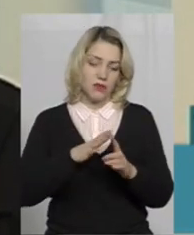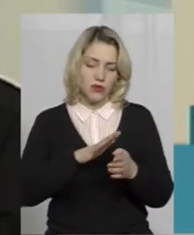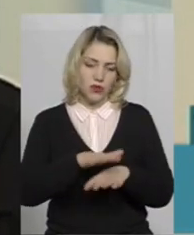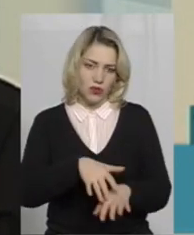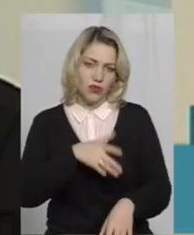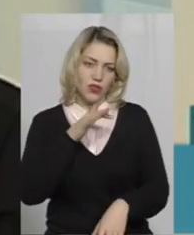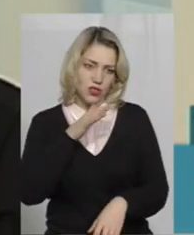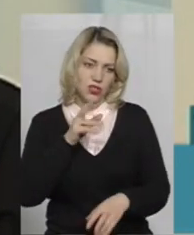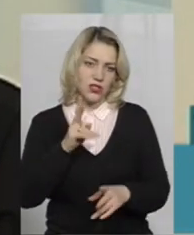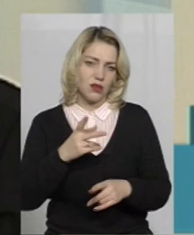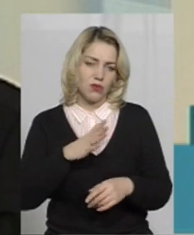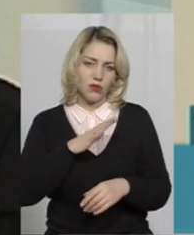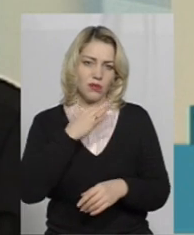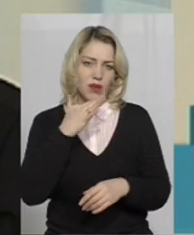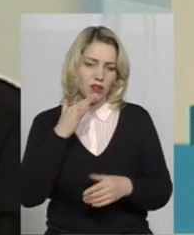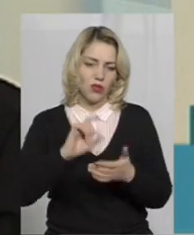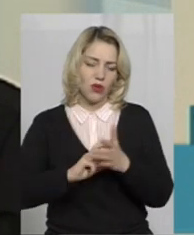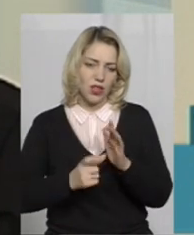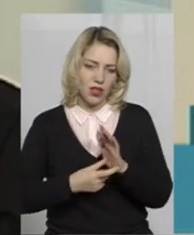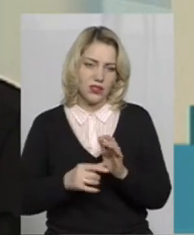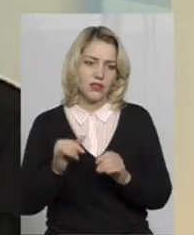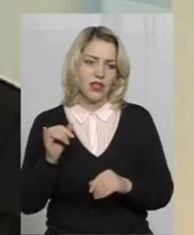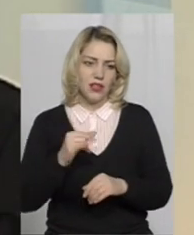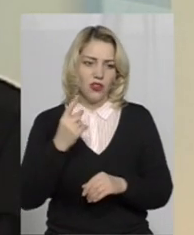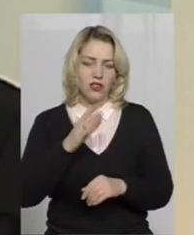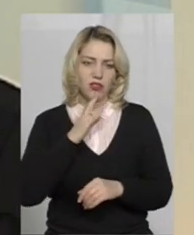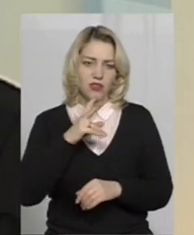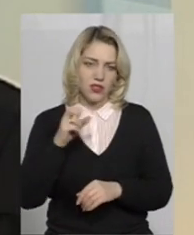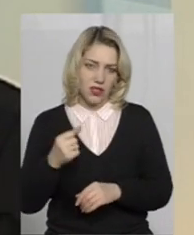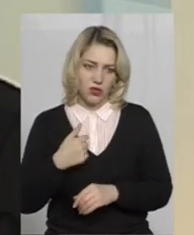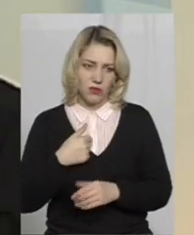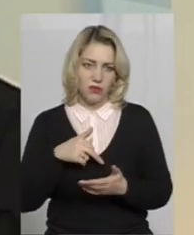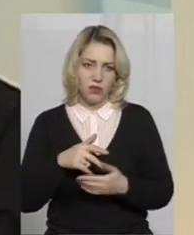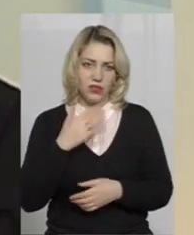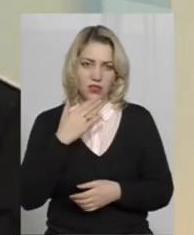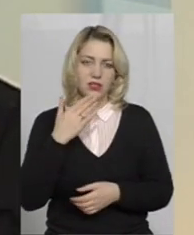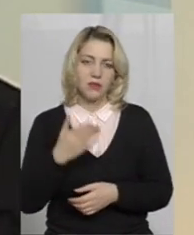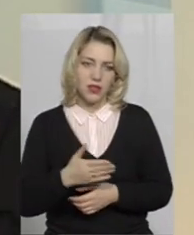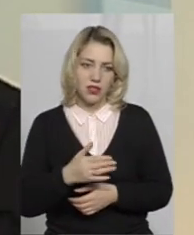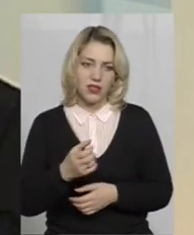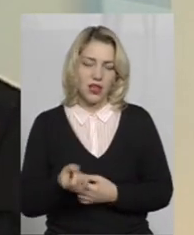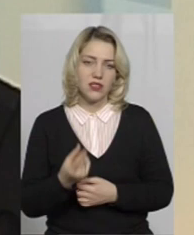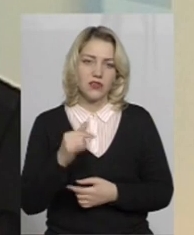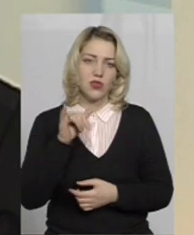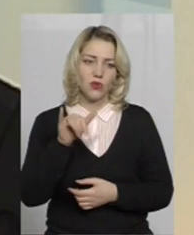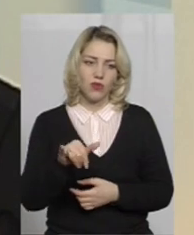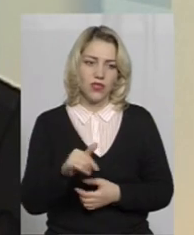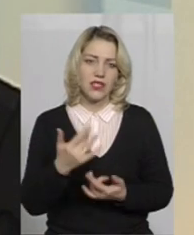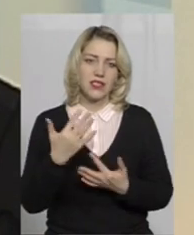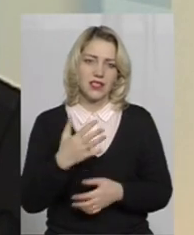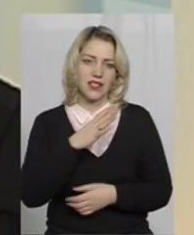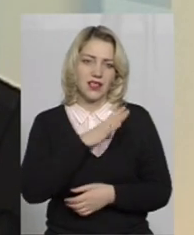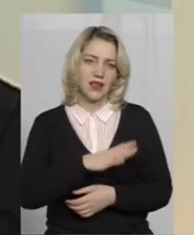дуже довгого часу, так як було багато класів, і одна дівчинка до мене підійшла і запиталася, а звідки у вас тільки